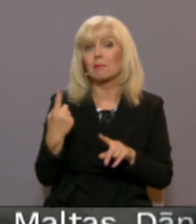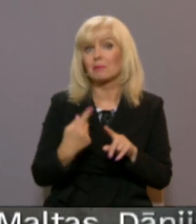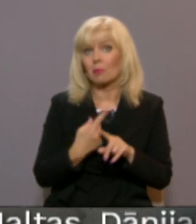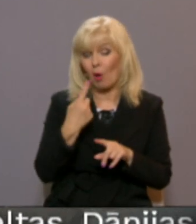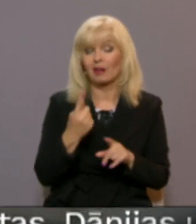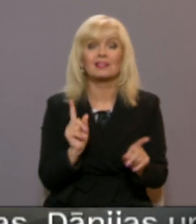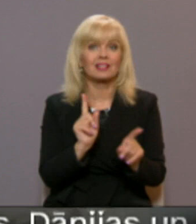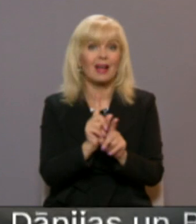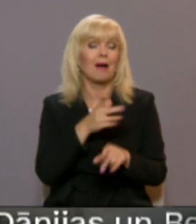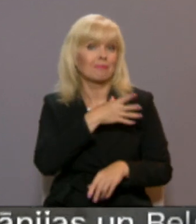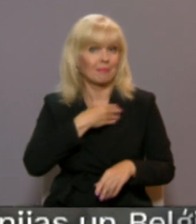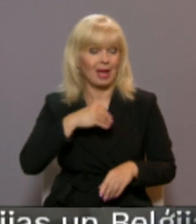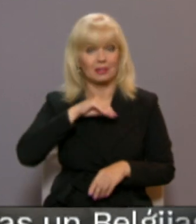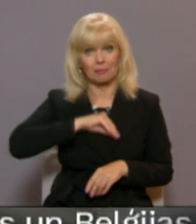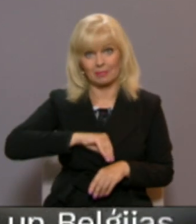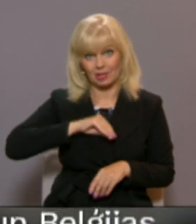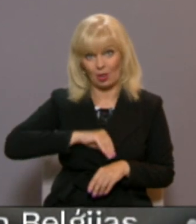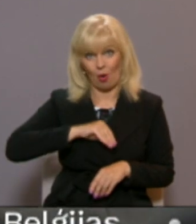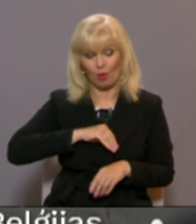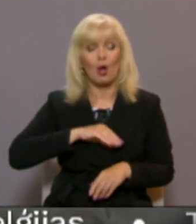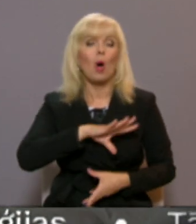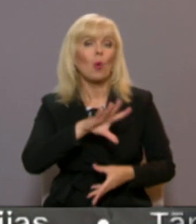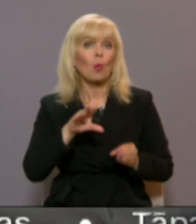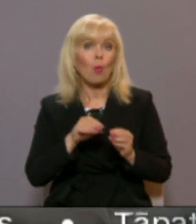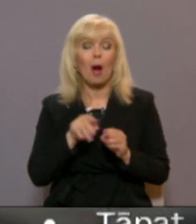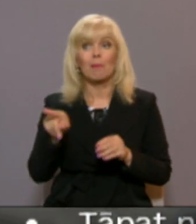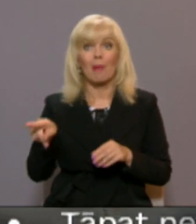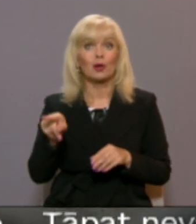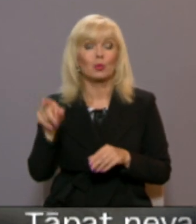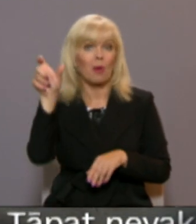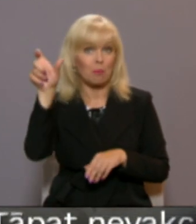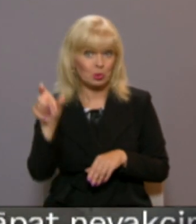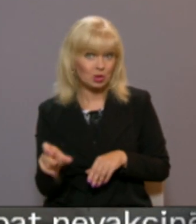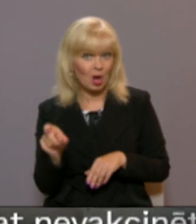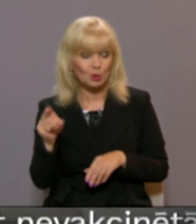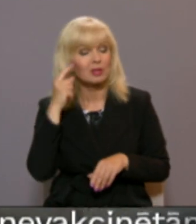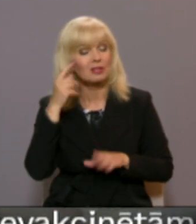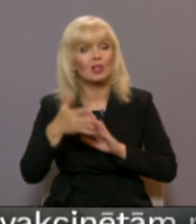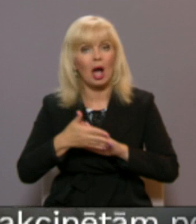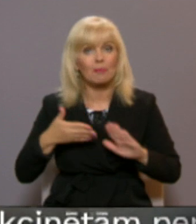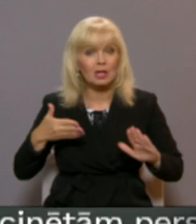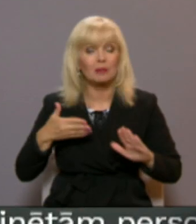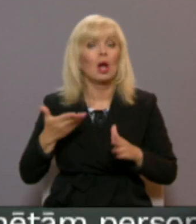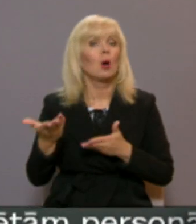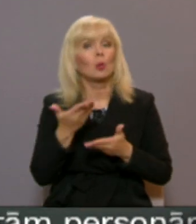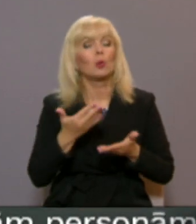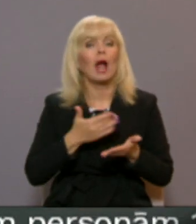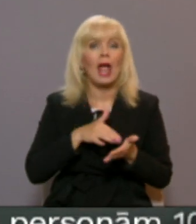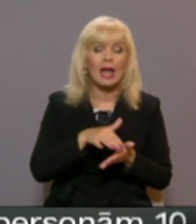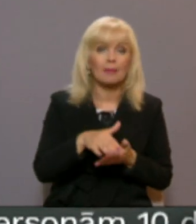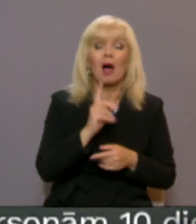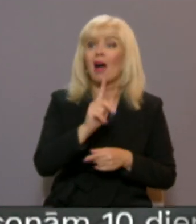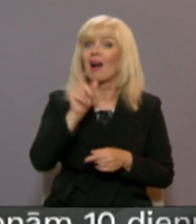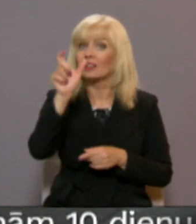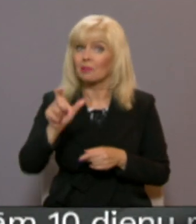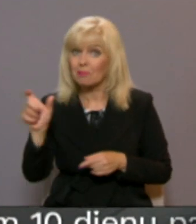satiksim šeit mēs, psihologi viņu, un kopā ar pašu Pusaudzi, tad mēs sapratīsim, uz kuriem mēs ejam. Katram Pusaudzim,